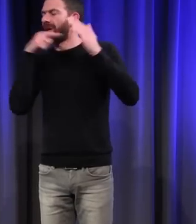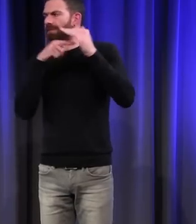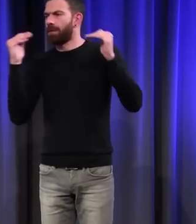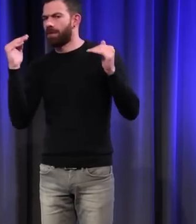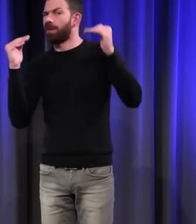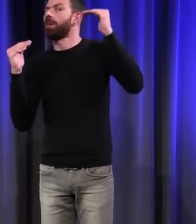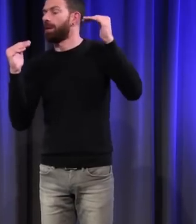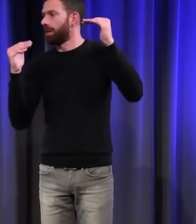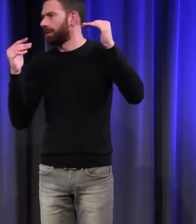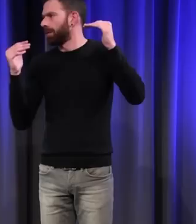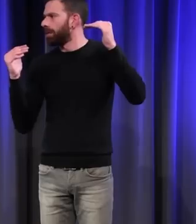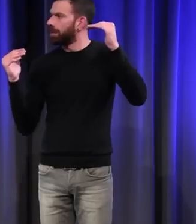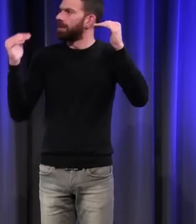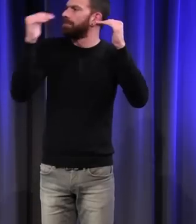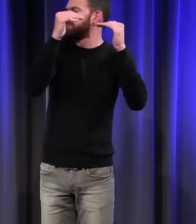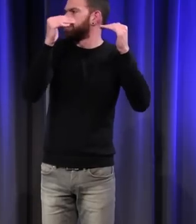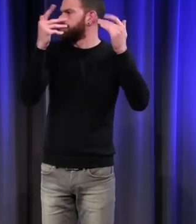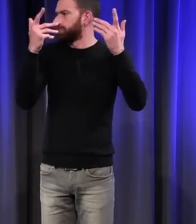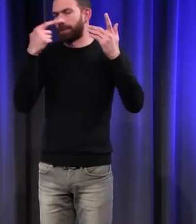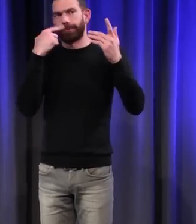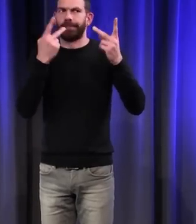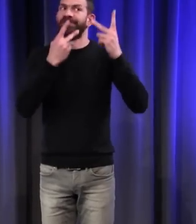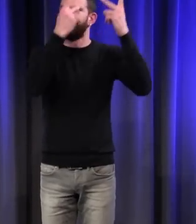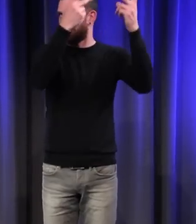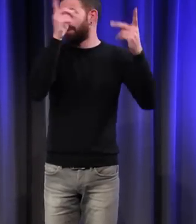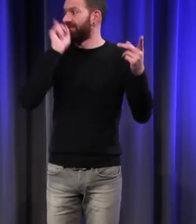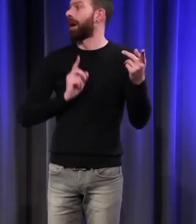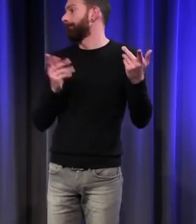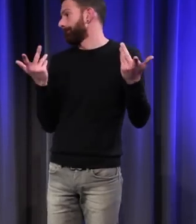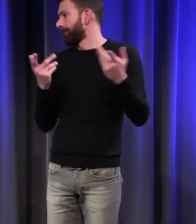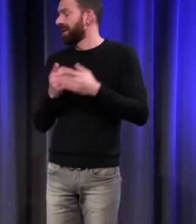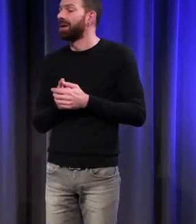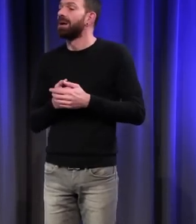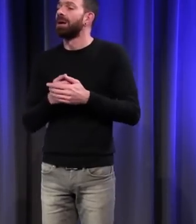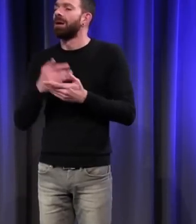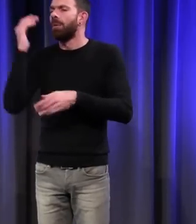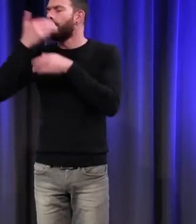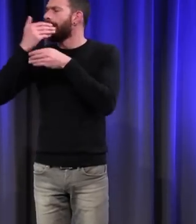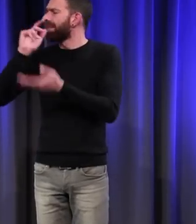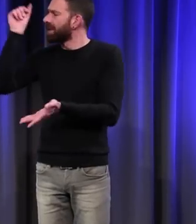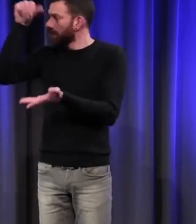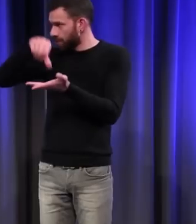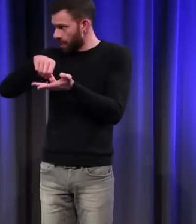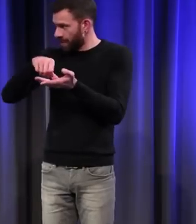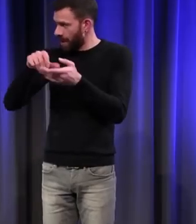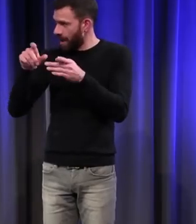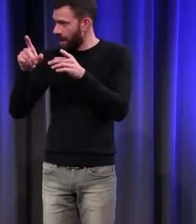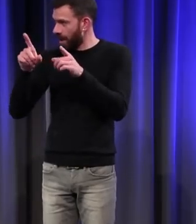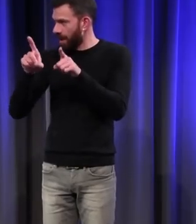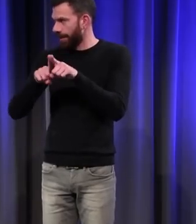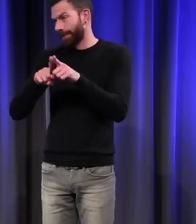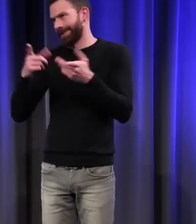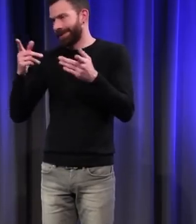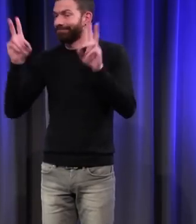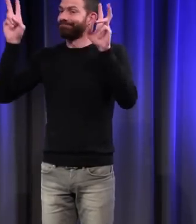Donc, ça valorise la femme. En outre, le Moyen-Âge central connaît ce qu'on appelle l'amour